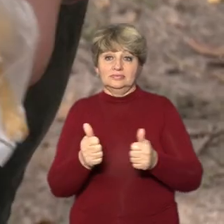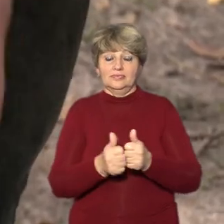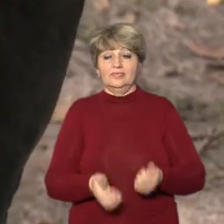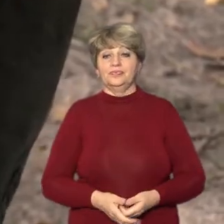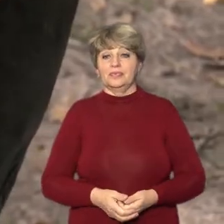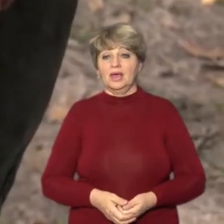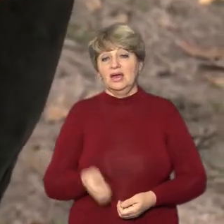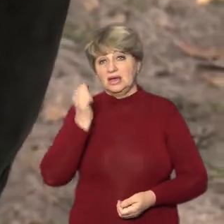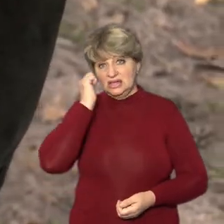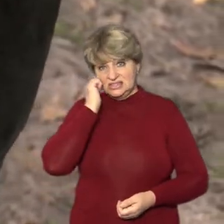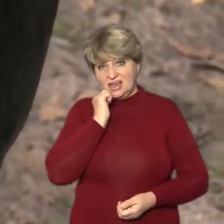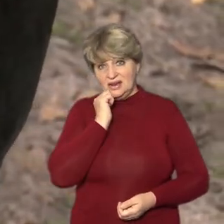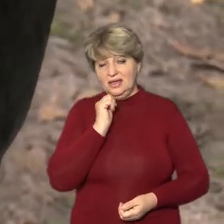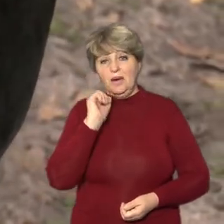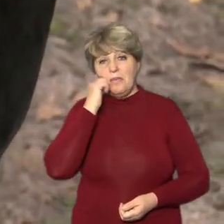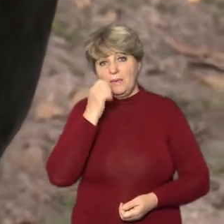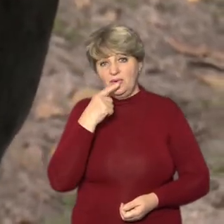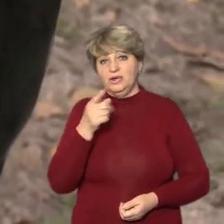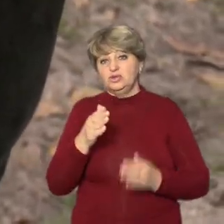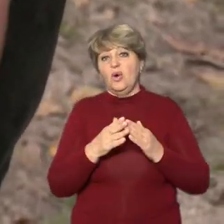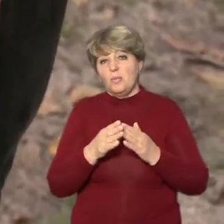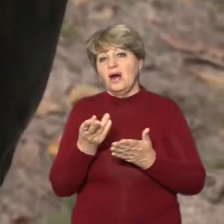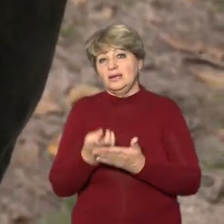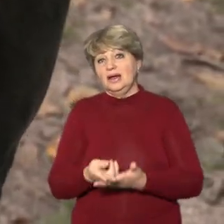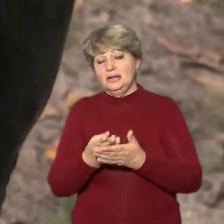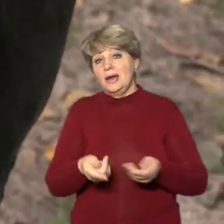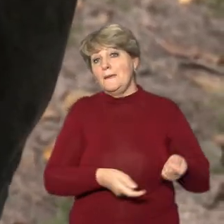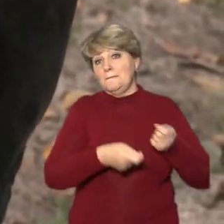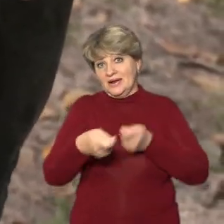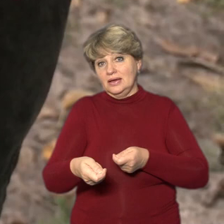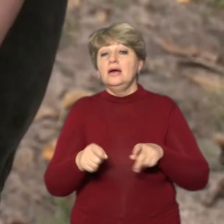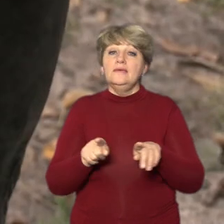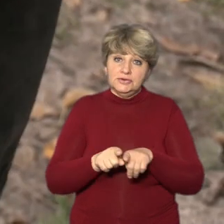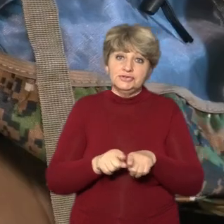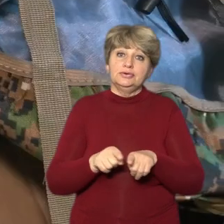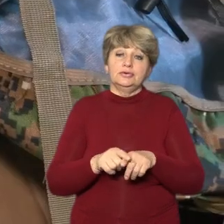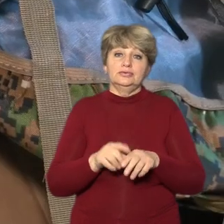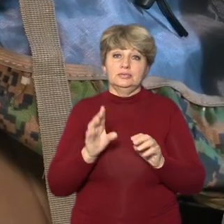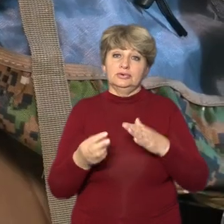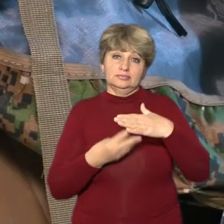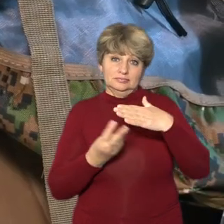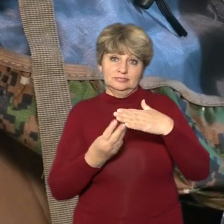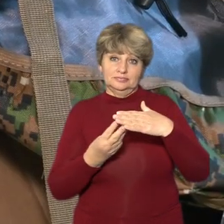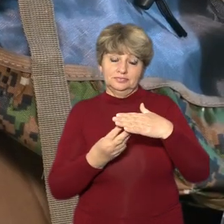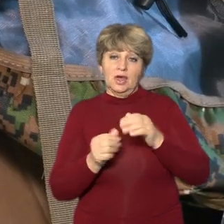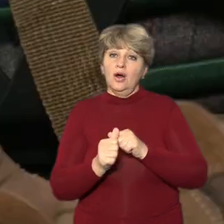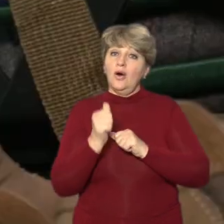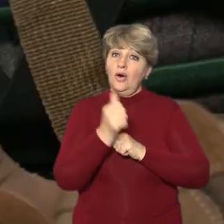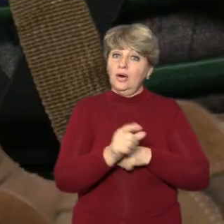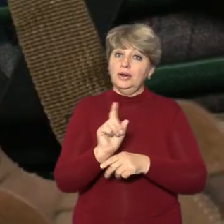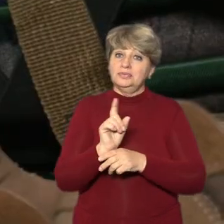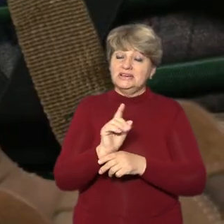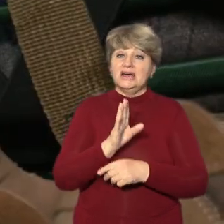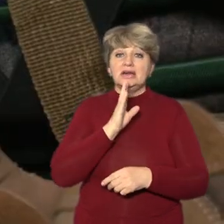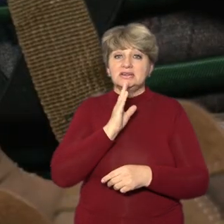старанті, кожи лежали, принесли. Це такі усі. Все одно потопиться воно все. Окрім свічок, жінка щотижня